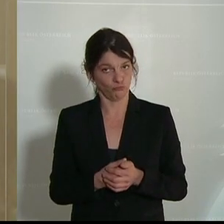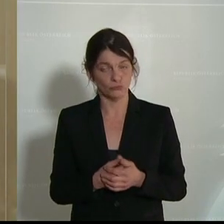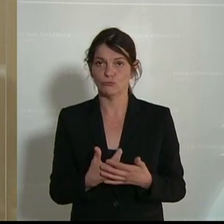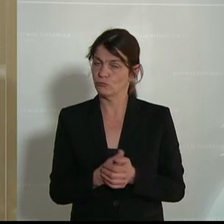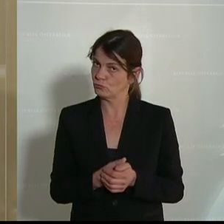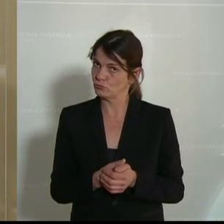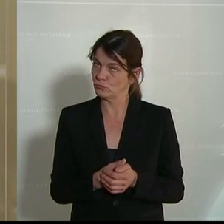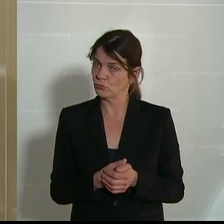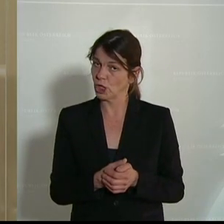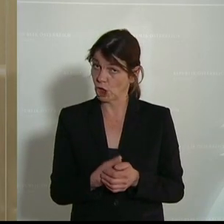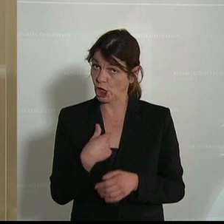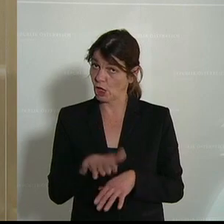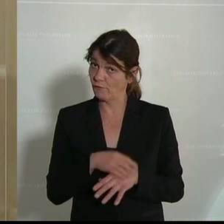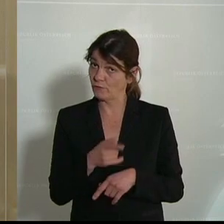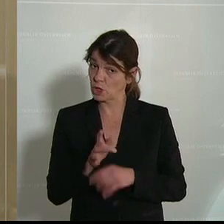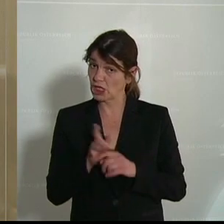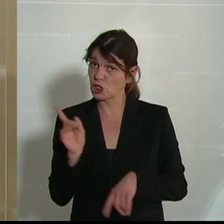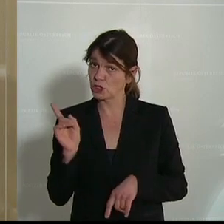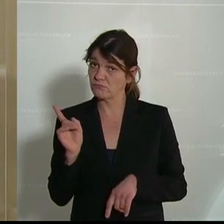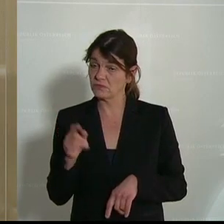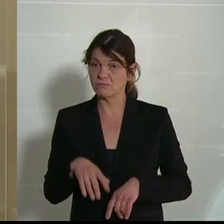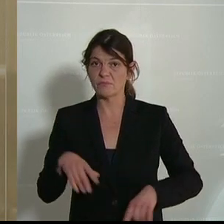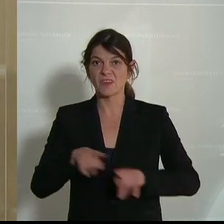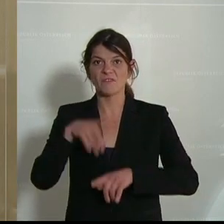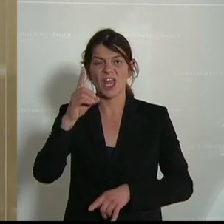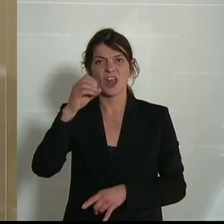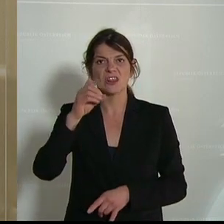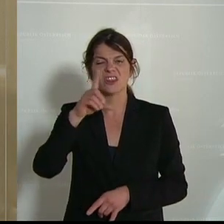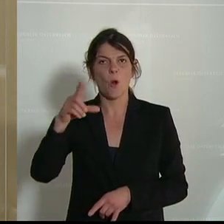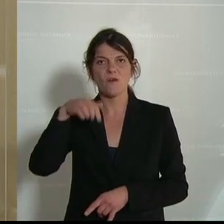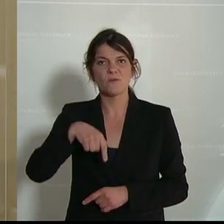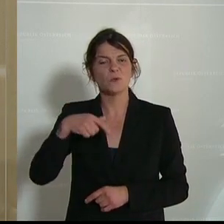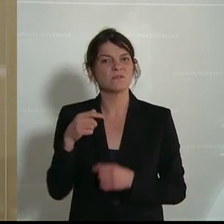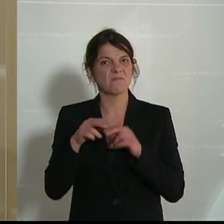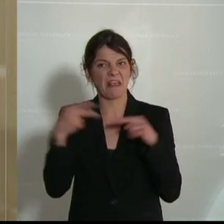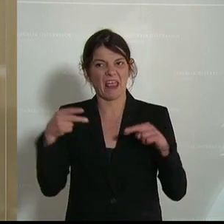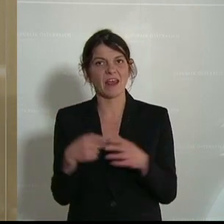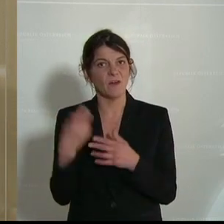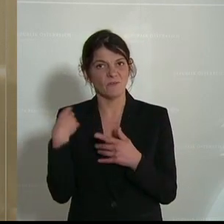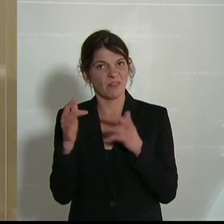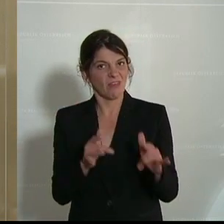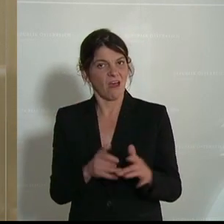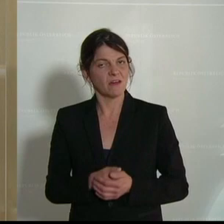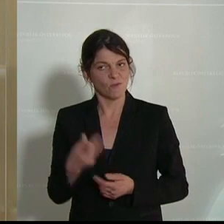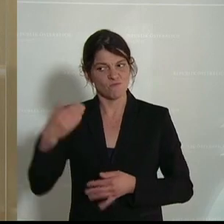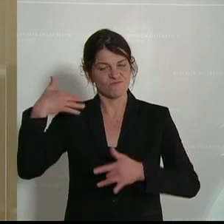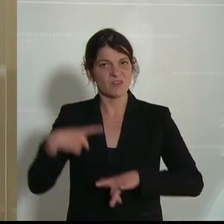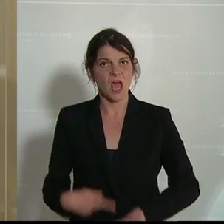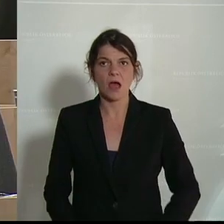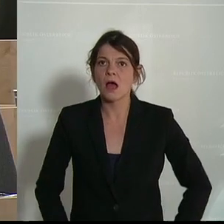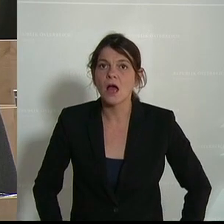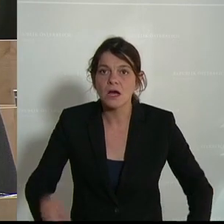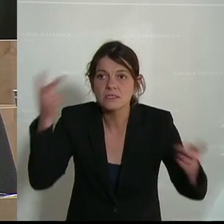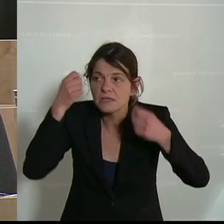kritisch. Da kommt schon wieder das Tollfußgehen vor der ÖVP zutage. Da wird mir